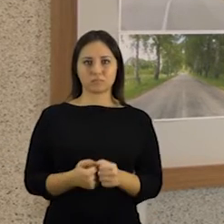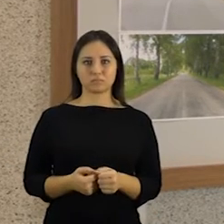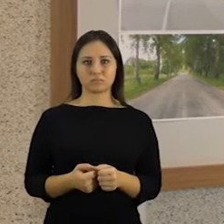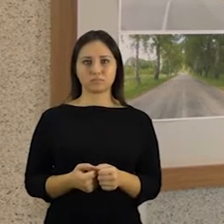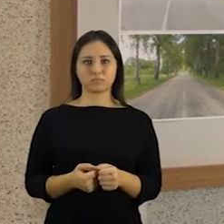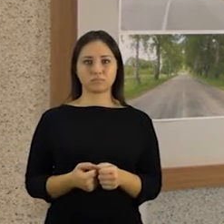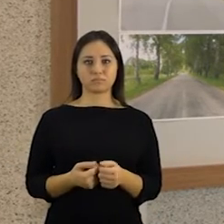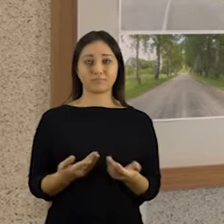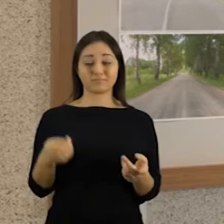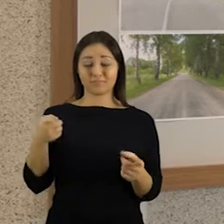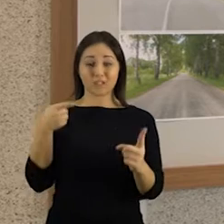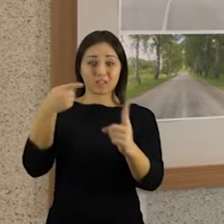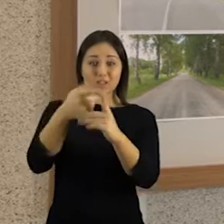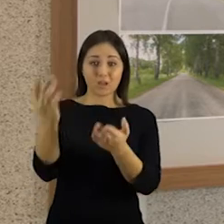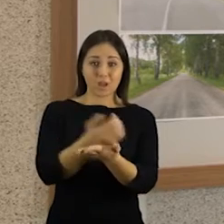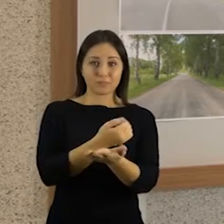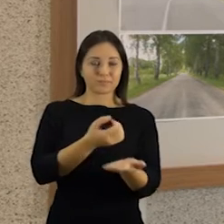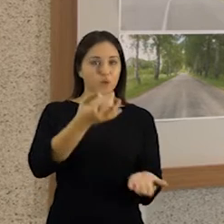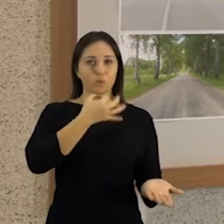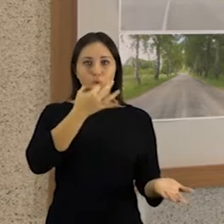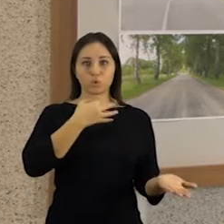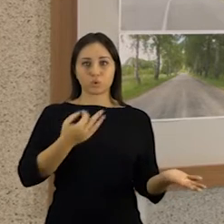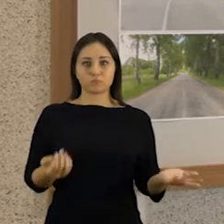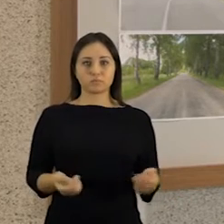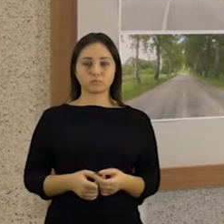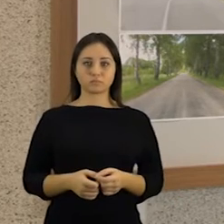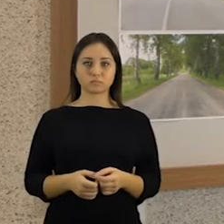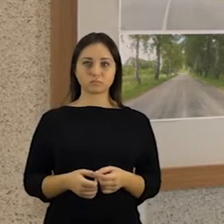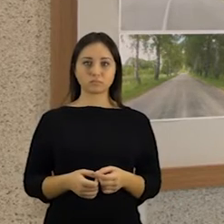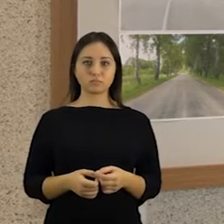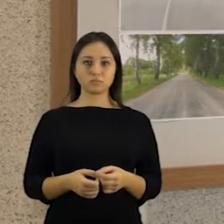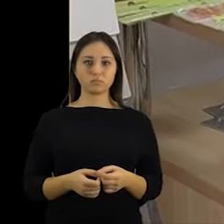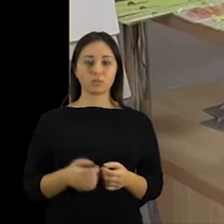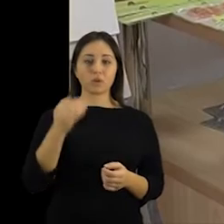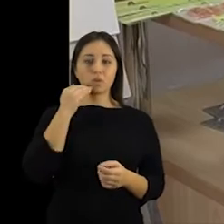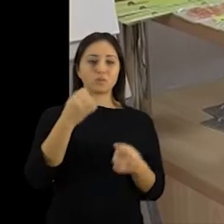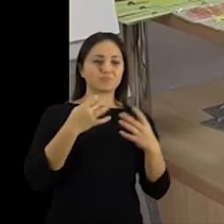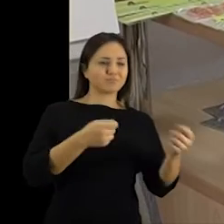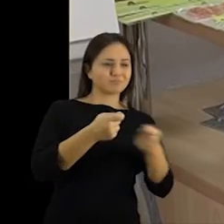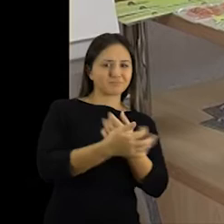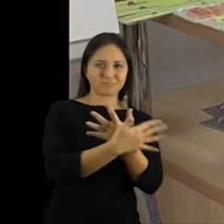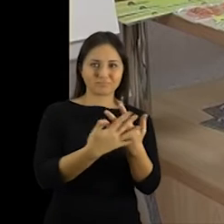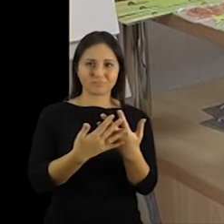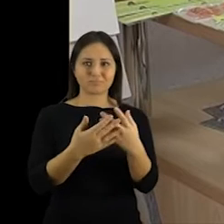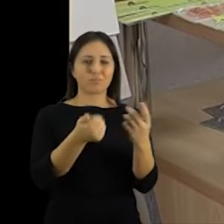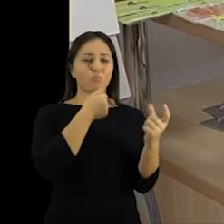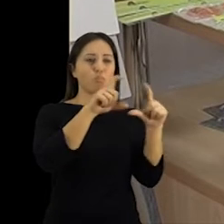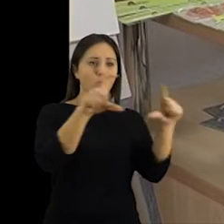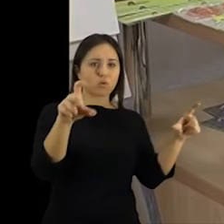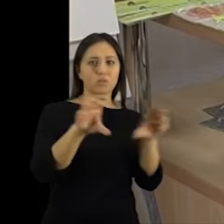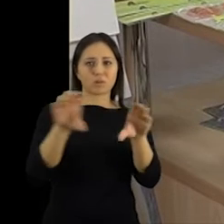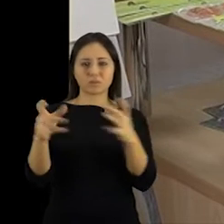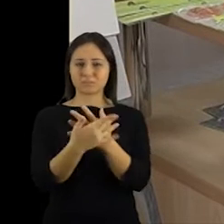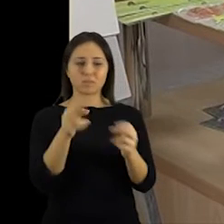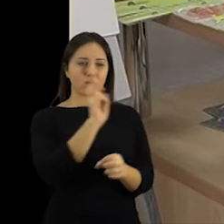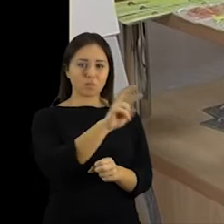būtiniai atributai. Tačiau, na, kaip bebūtų gaila to pasiekti, dar nepavyksta. Šiaulių regiono kelių atstovai nuolat rengia įvairias